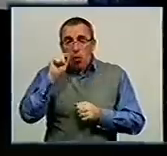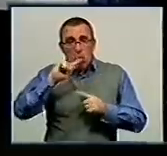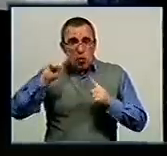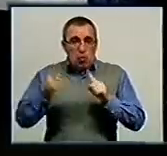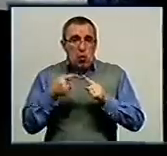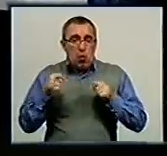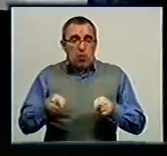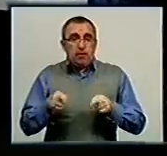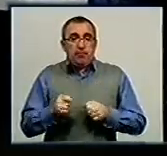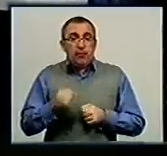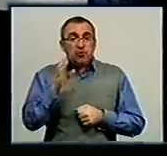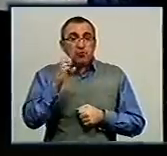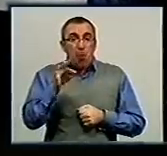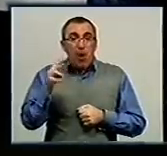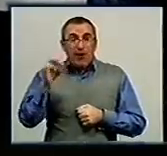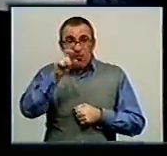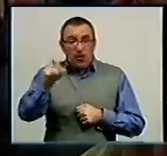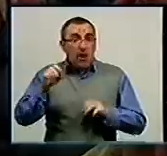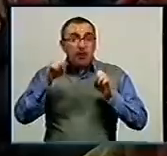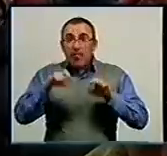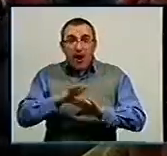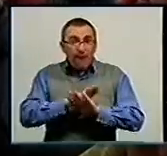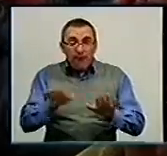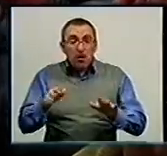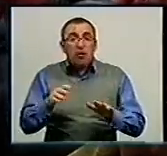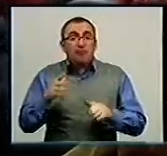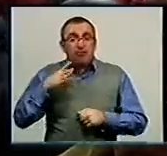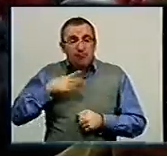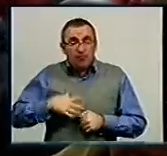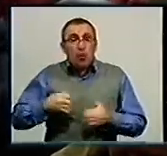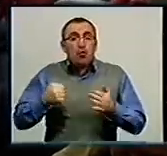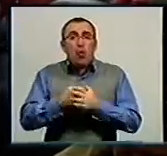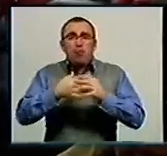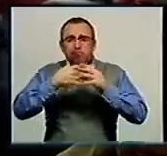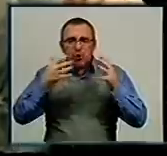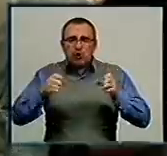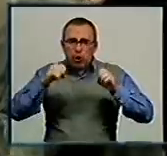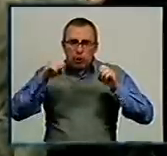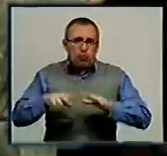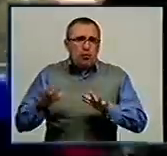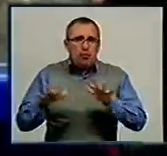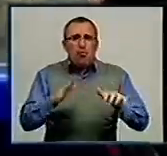Жителі ж Смоліного кажуть, якщо їх проблему не вирішуватимуть, доведеться вдаватися до більш рішучих дій.